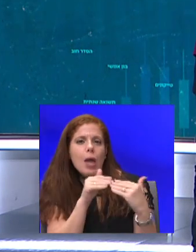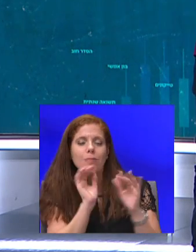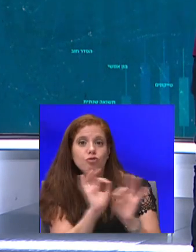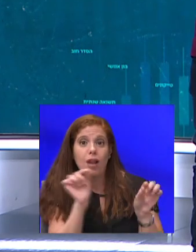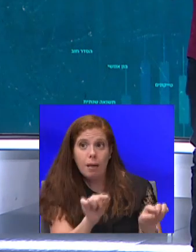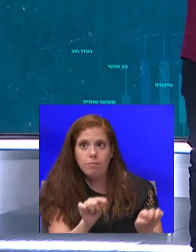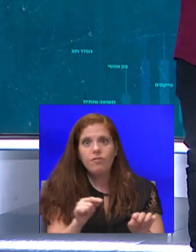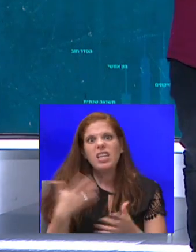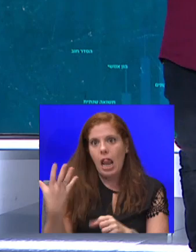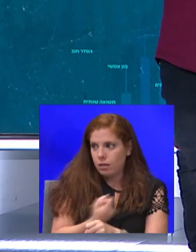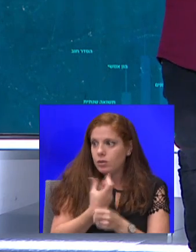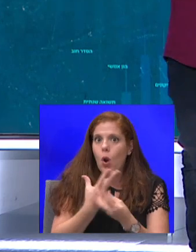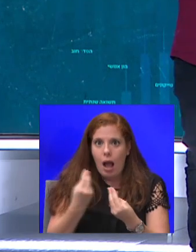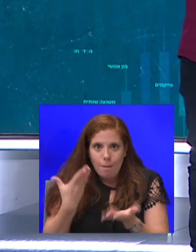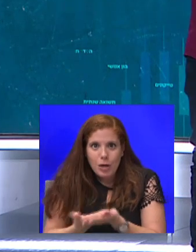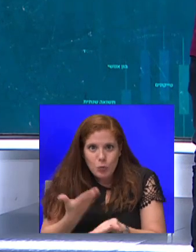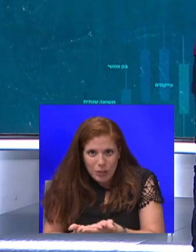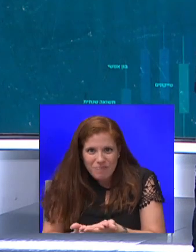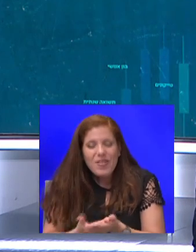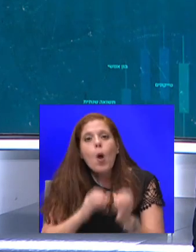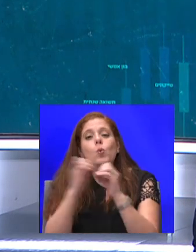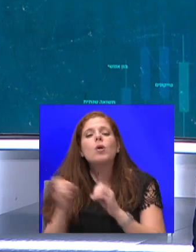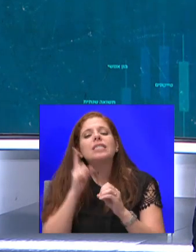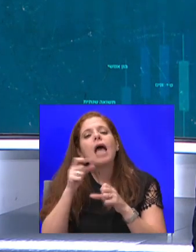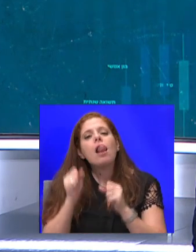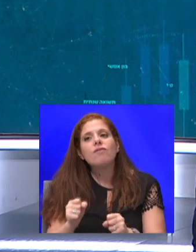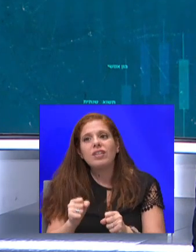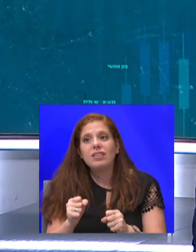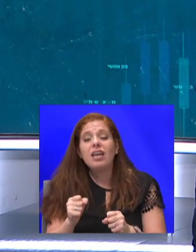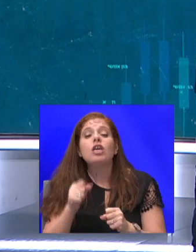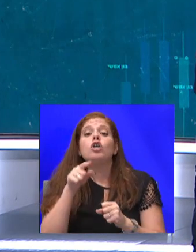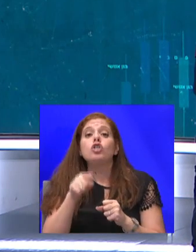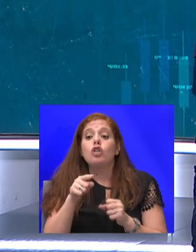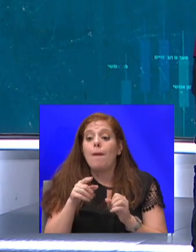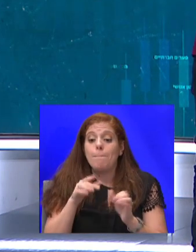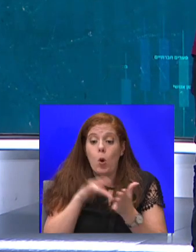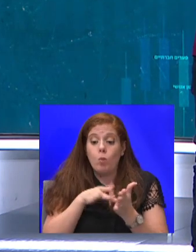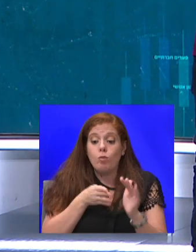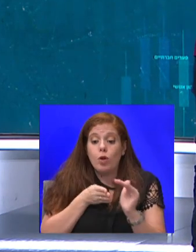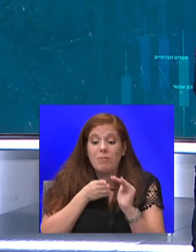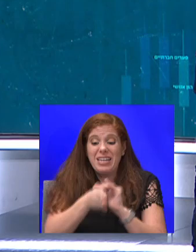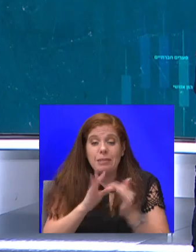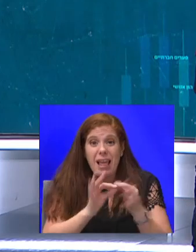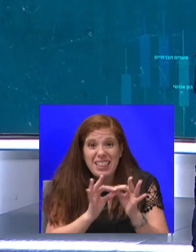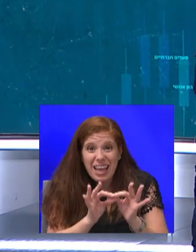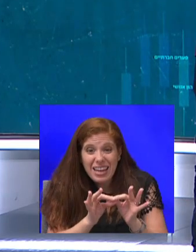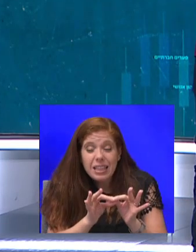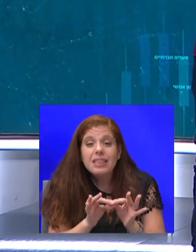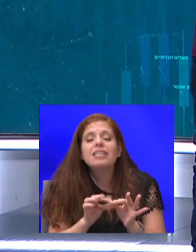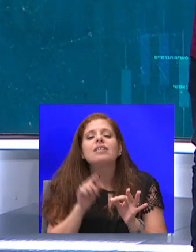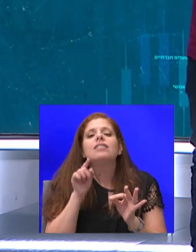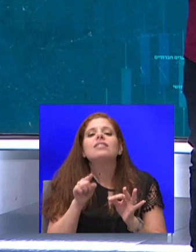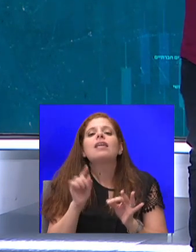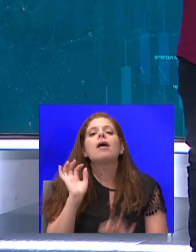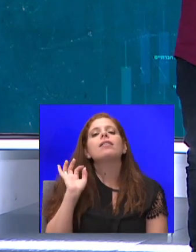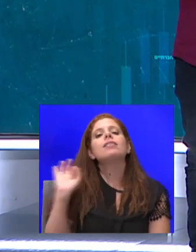השני, גוגל צריכה לוודא ששער הכניסה שדרכו אתם נכנסים לאינטרנט, הוא שער הכניסה שלה. וזו הנקודה שבה